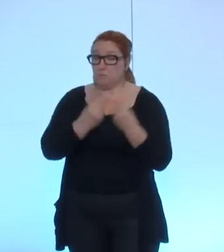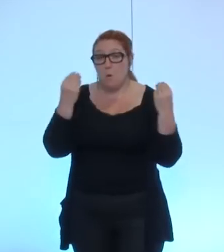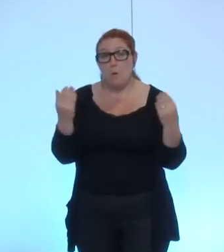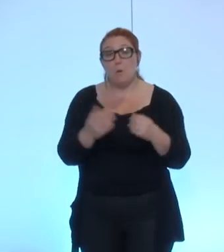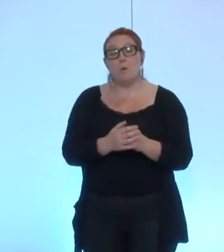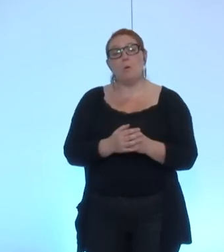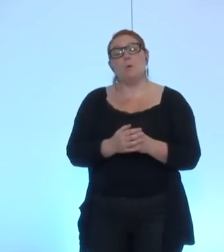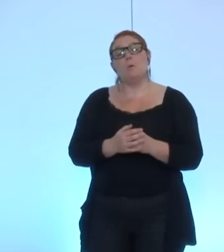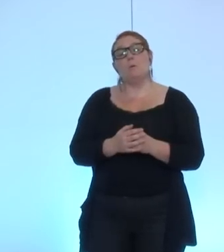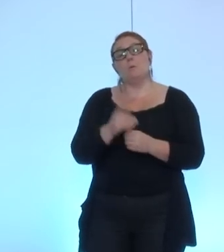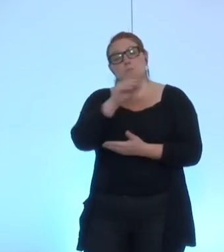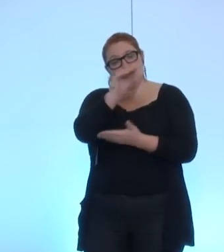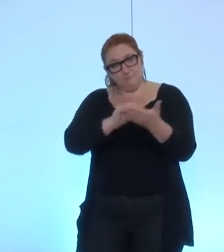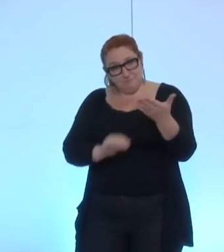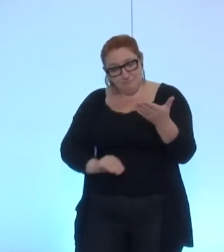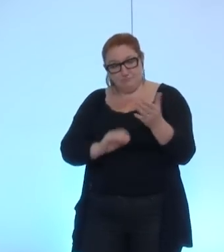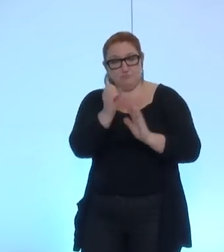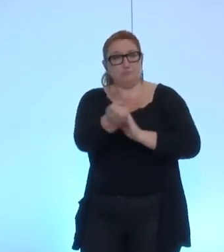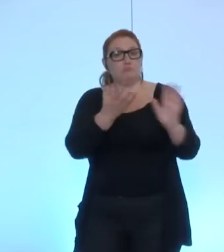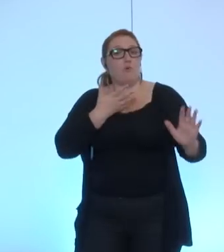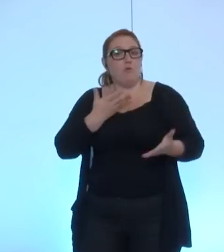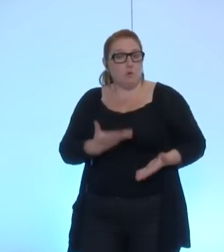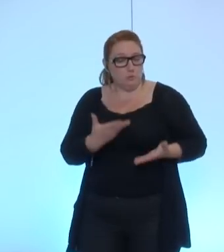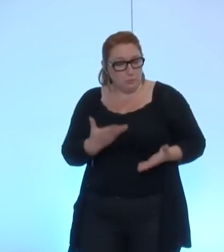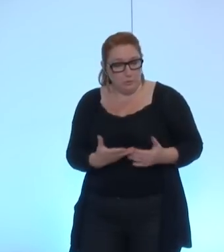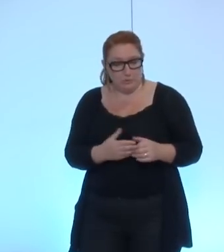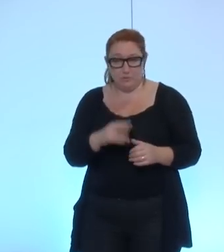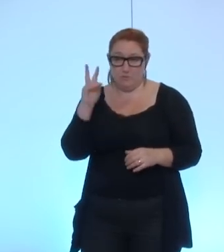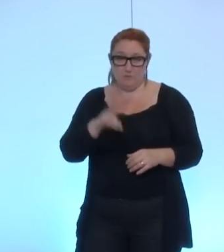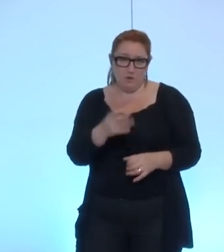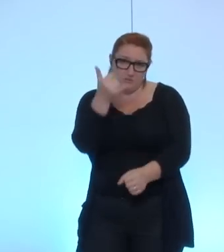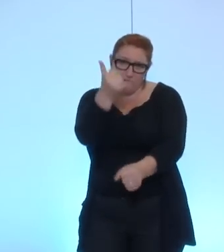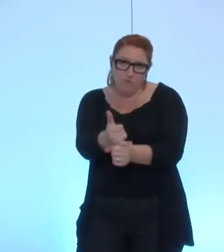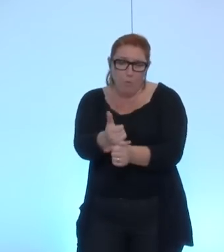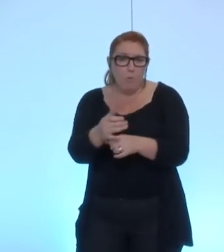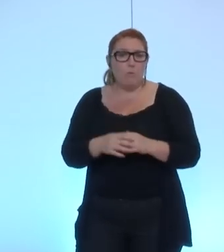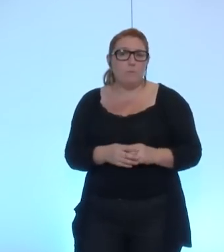ce que vous écrivez dans la lettre que vous m'avez fait porter aujourd'hui est rigoureusement faux